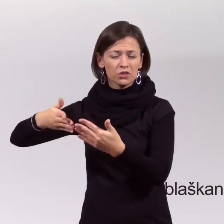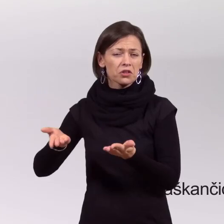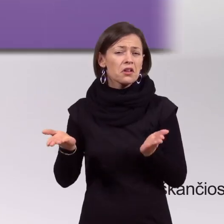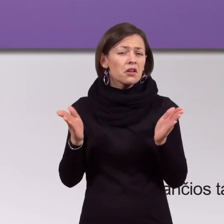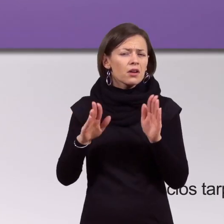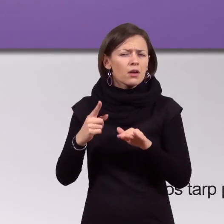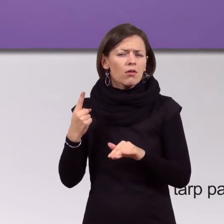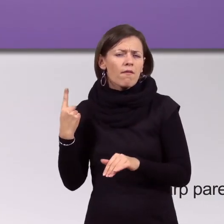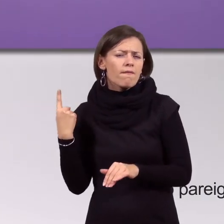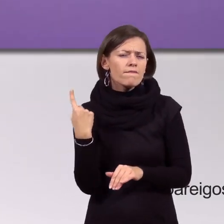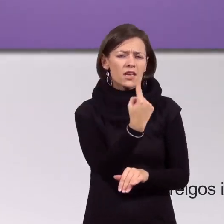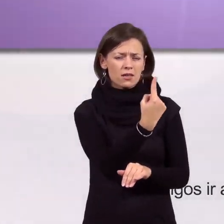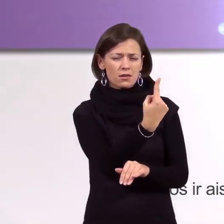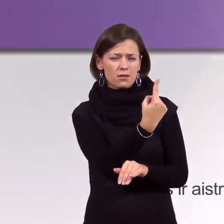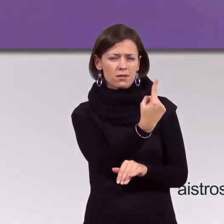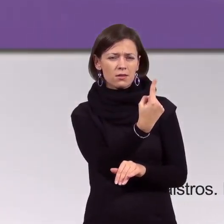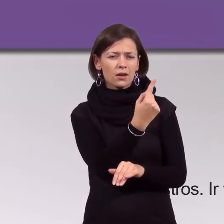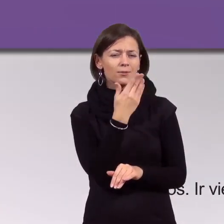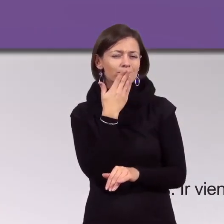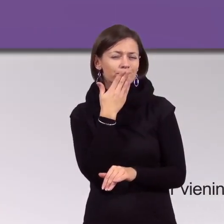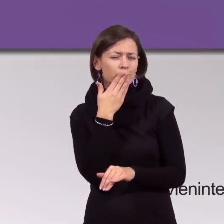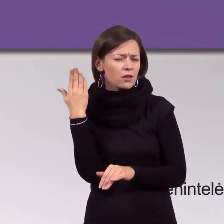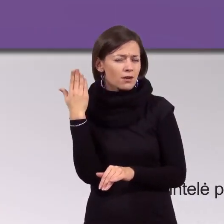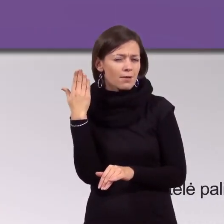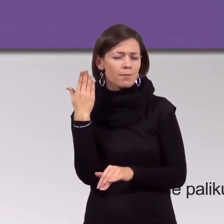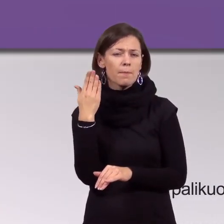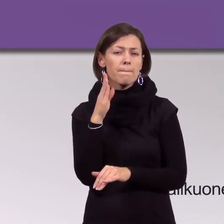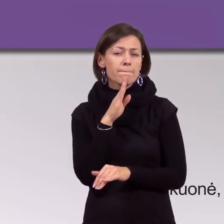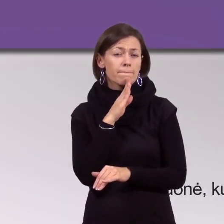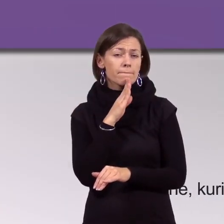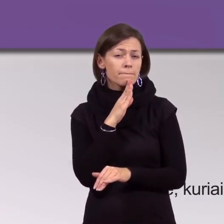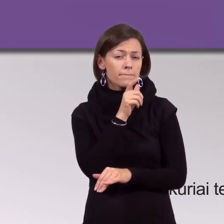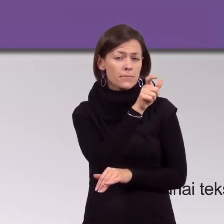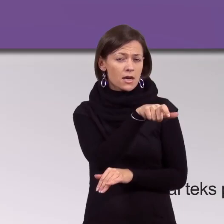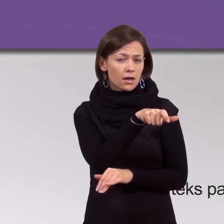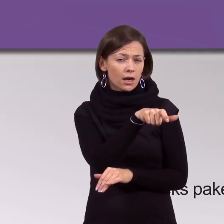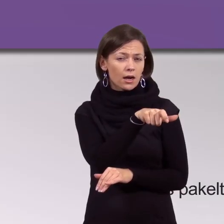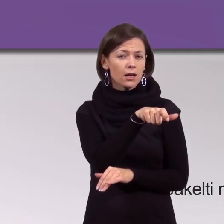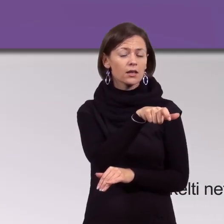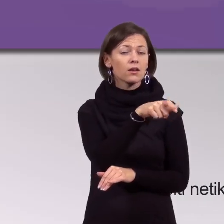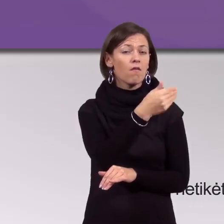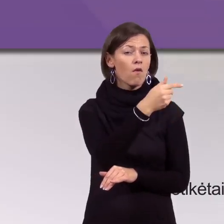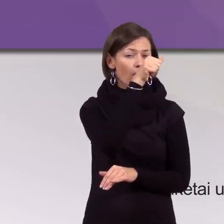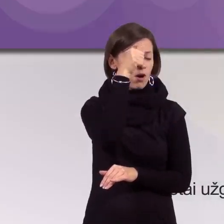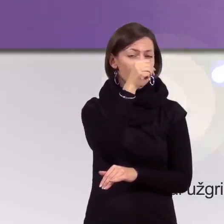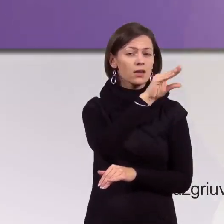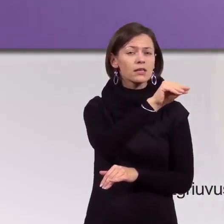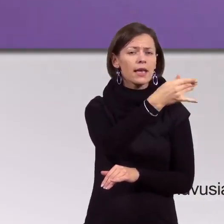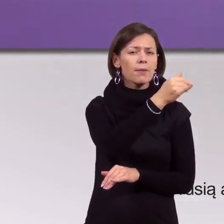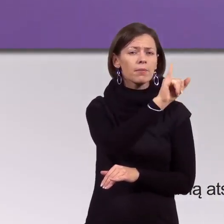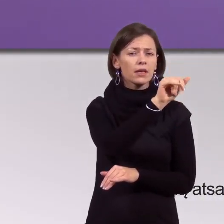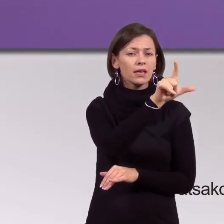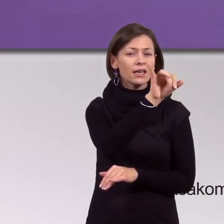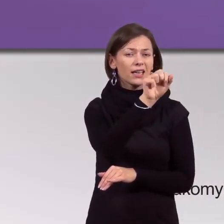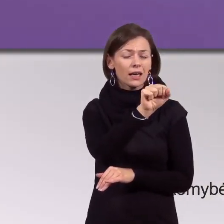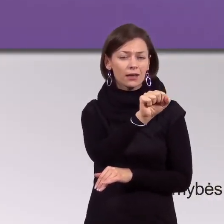Kuriai teks pakelti netikėtai už grįvusią atsokomybęs ir paslapčių naštą Mirus Emilijos Delamartinier